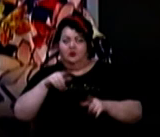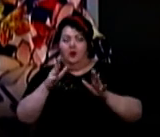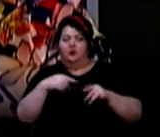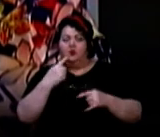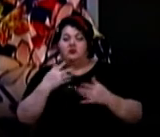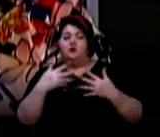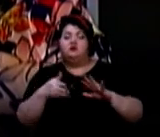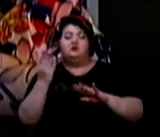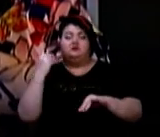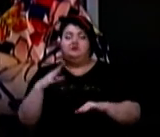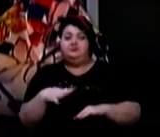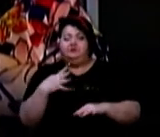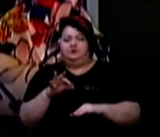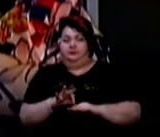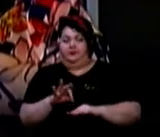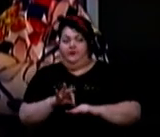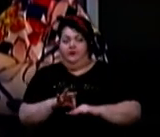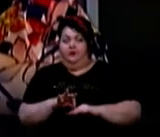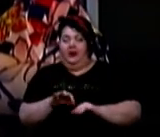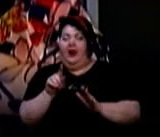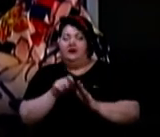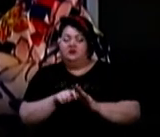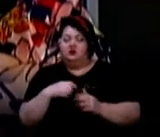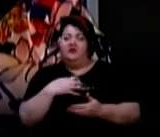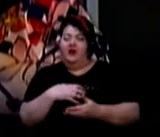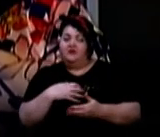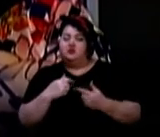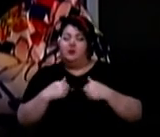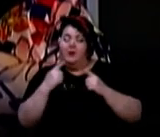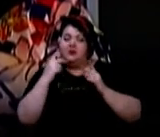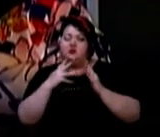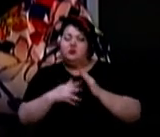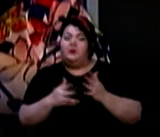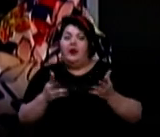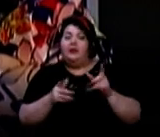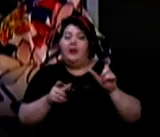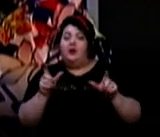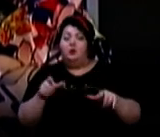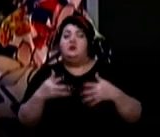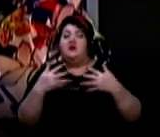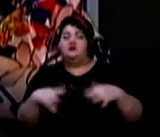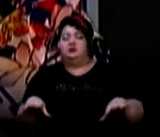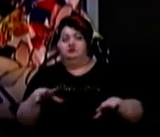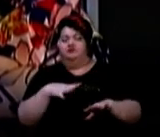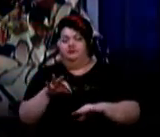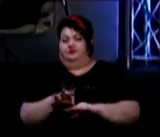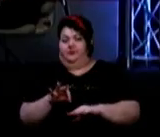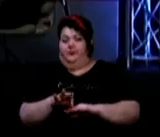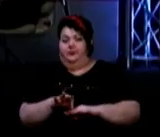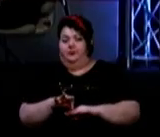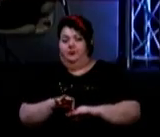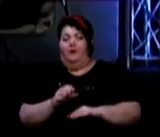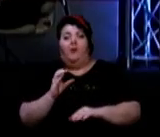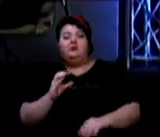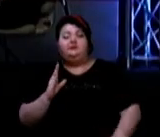перенесену інфекцію. Тому тестування, дійсно, воно важливе для того, щоб ми зрозуміли, які люди вже перехворіли на ковід. Світлана